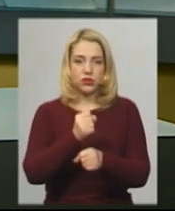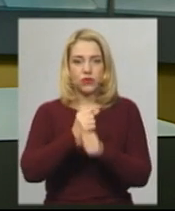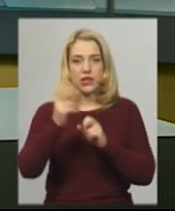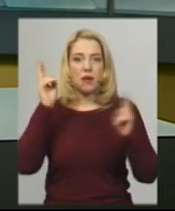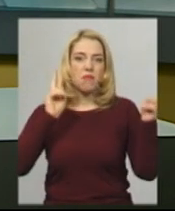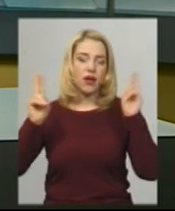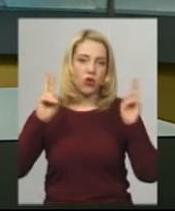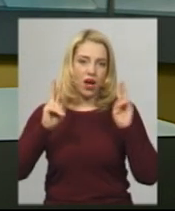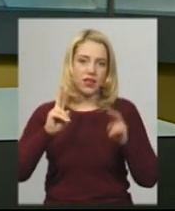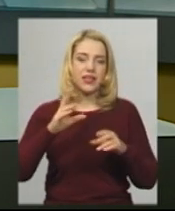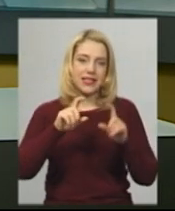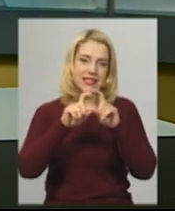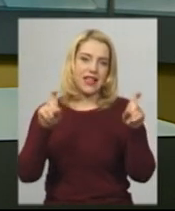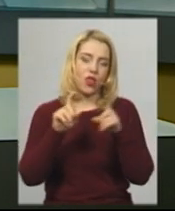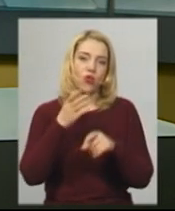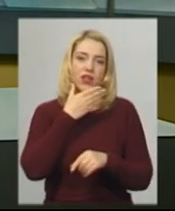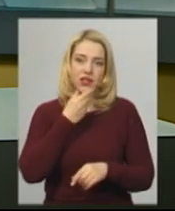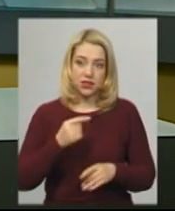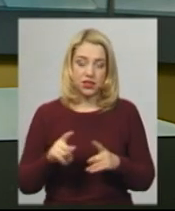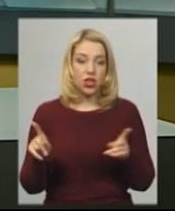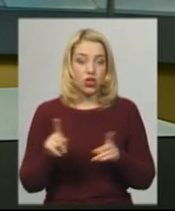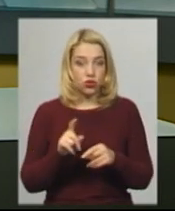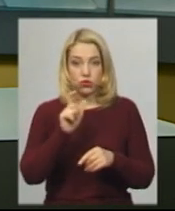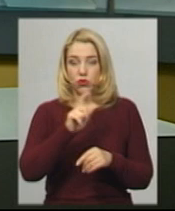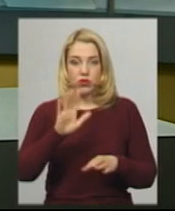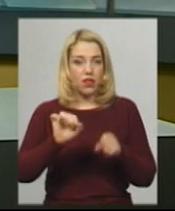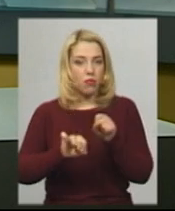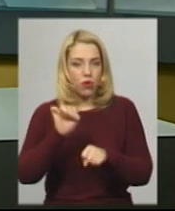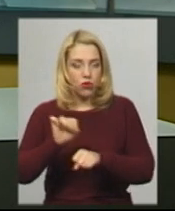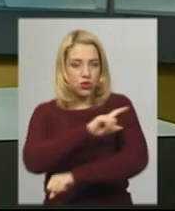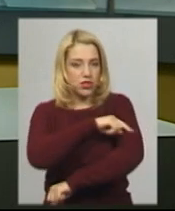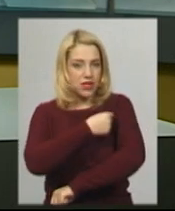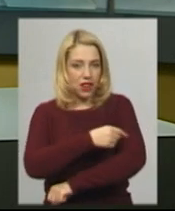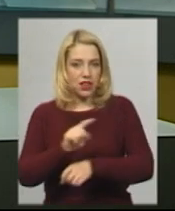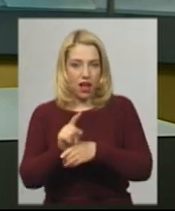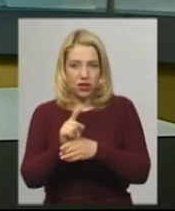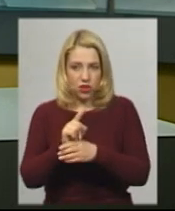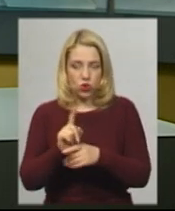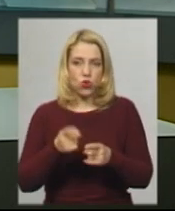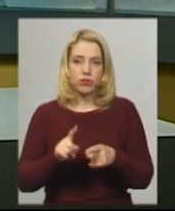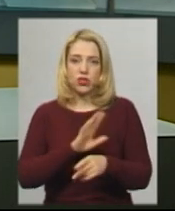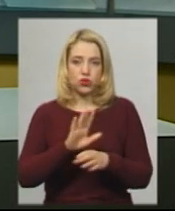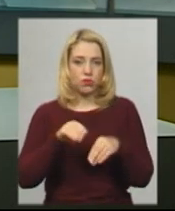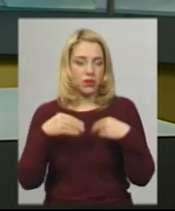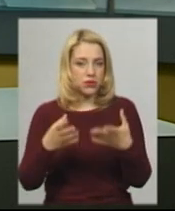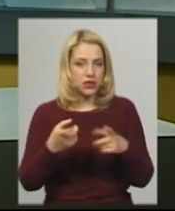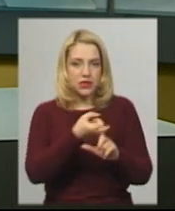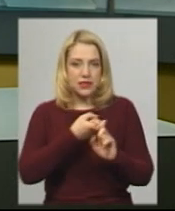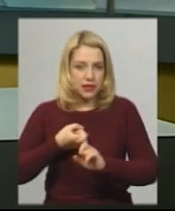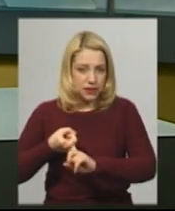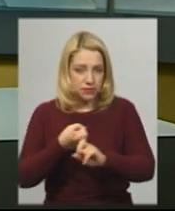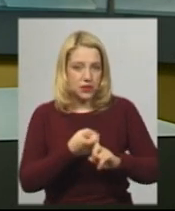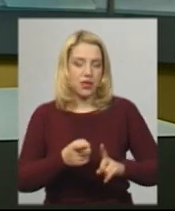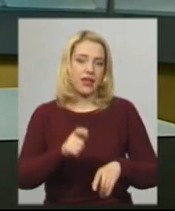краси. Аби перукарі та їх клієнти не порушували санітарних норм та не спричинили нових наслідків інфікування, інспектори